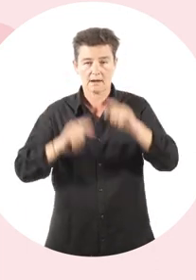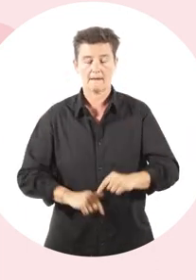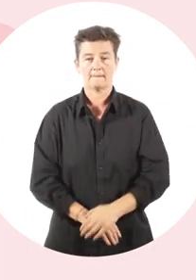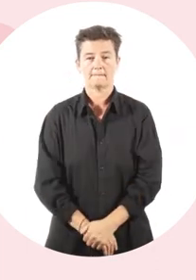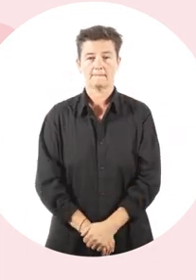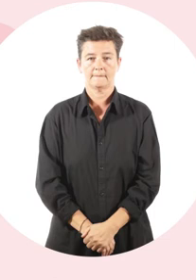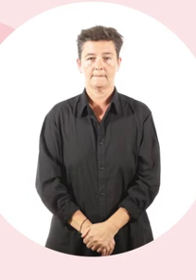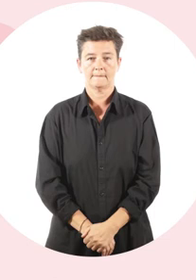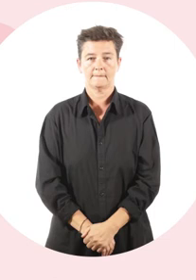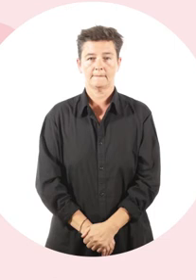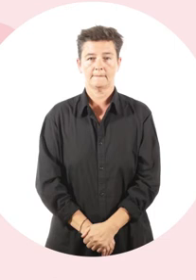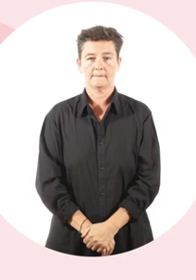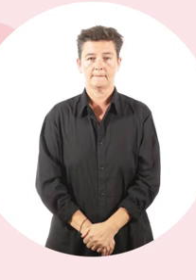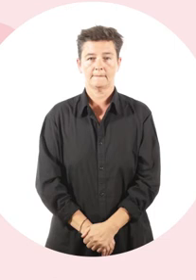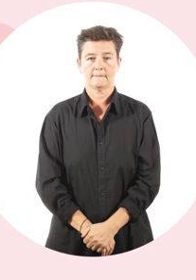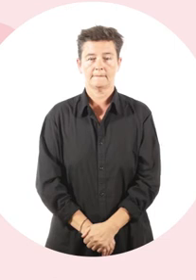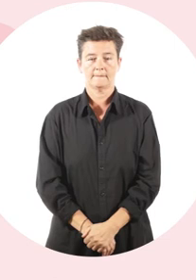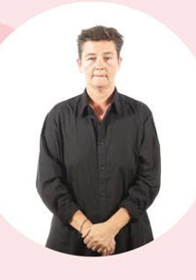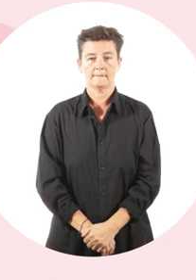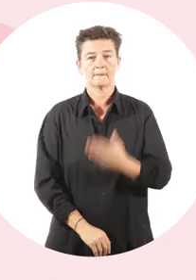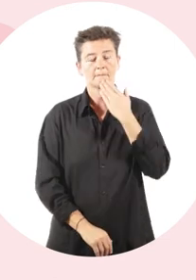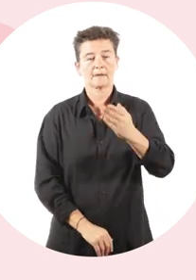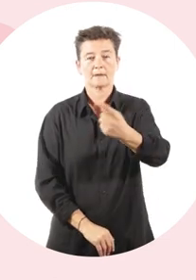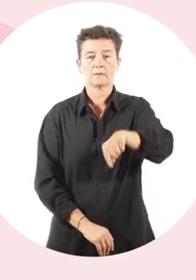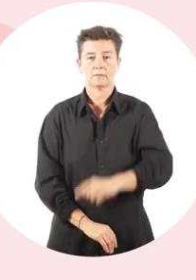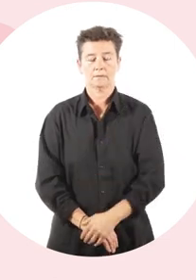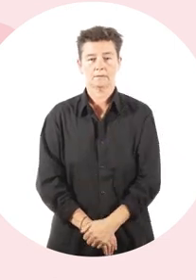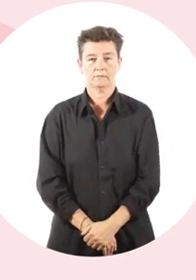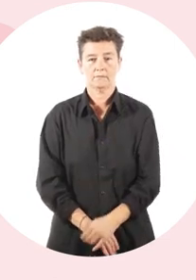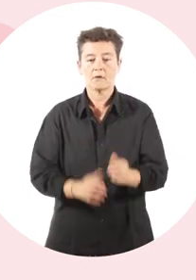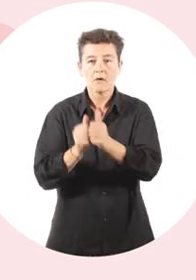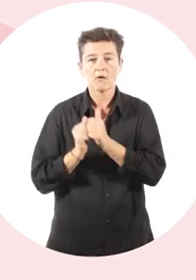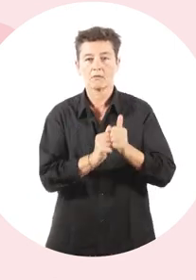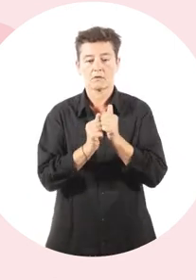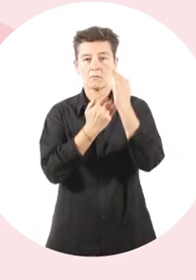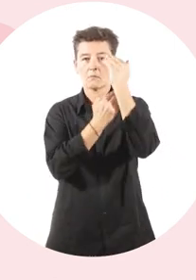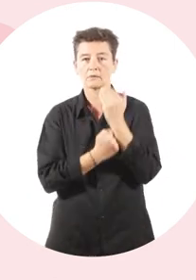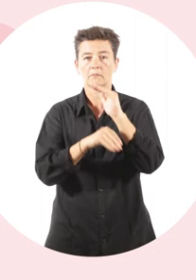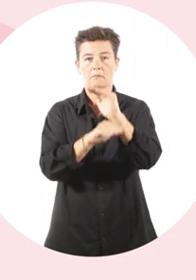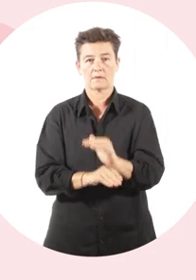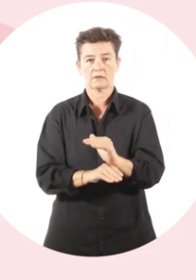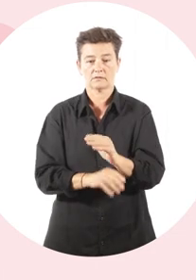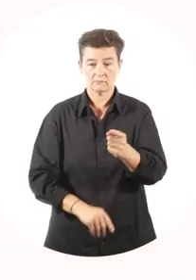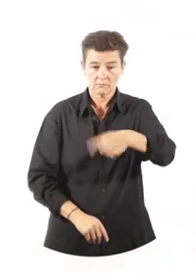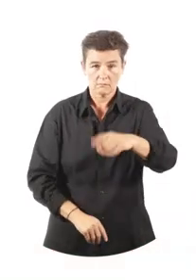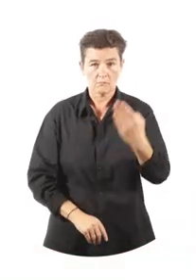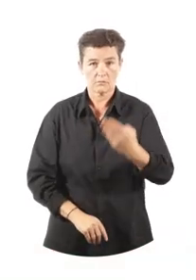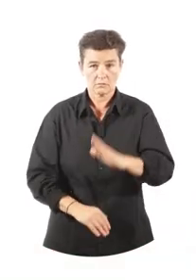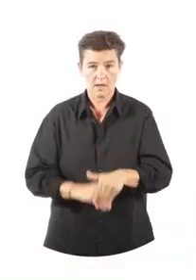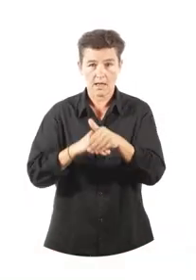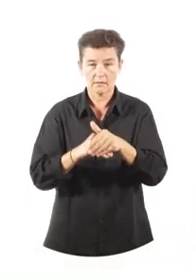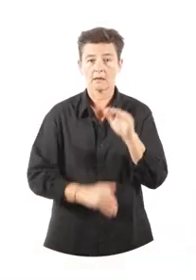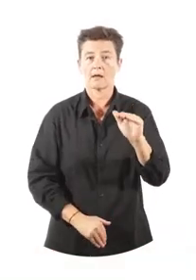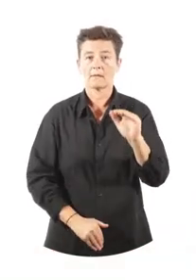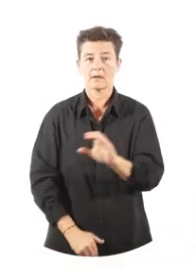distance d'un mètre ne peut pas être respectée. Merci à tous. Ensemble, protégeons-nous. Si vous avez